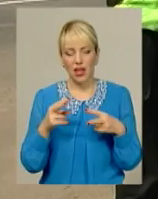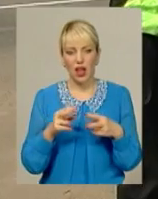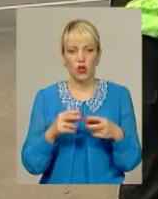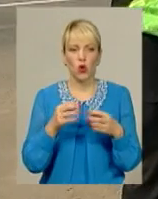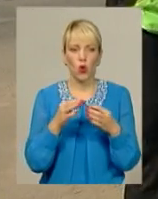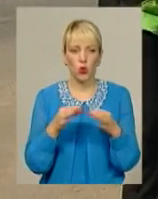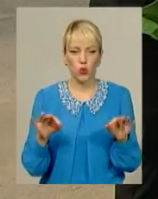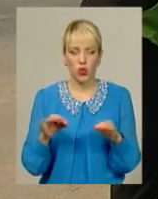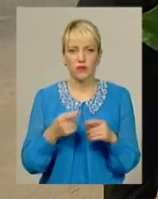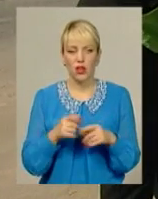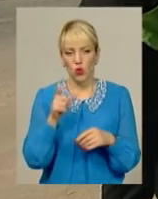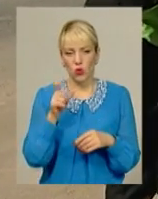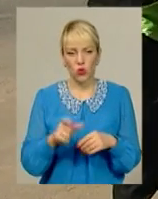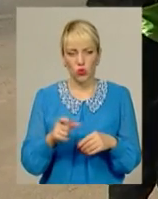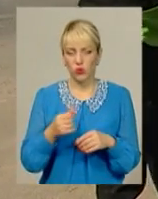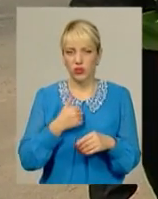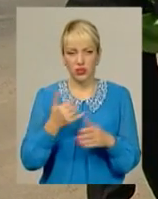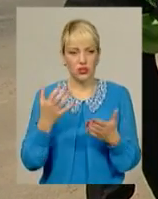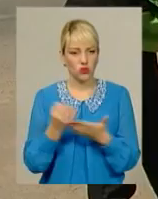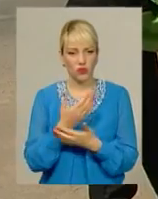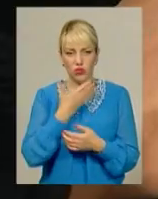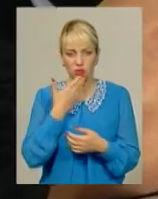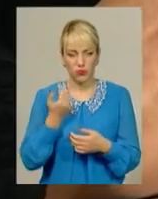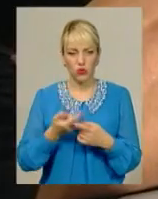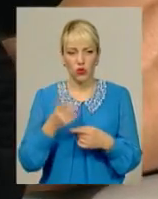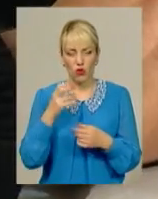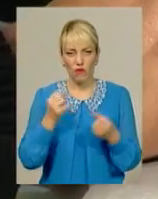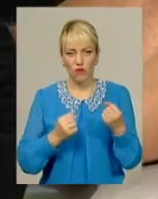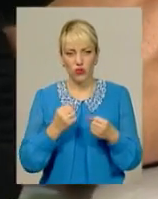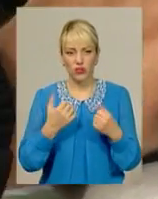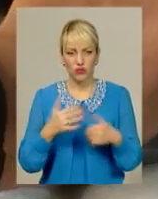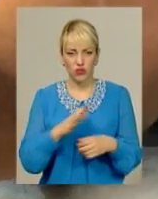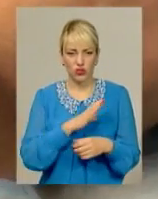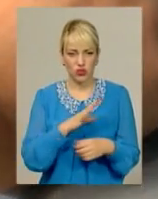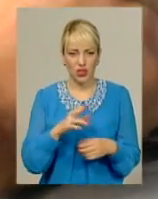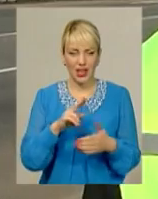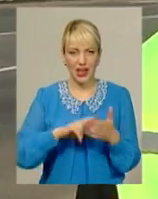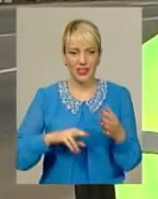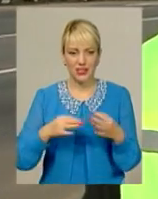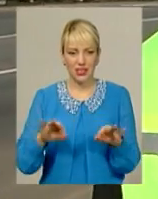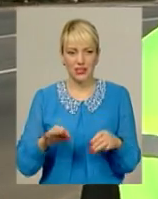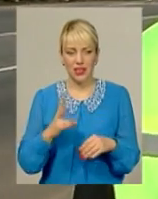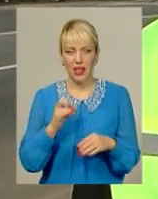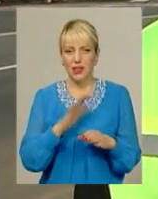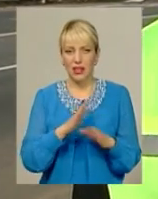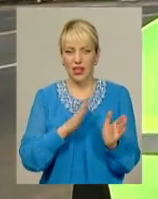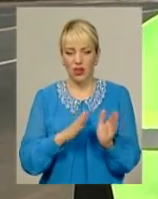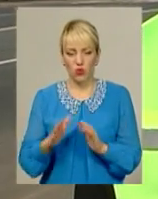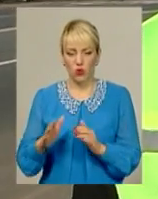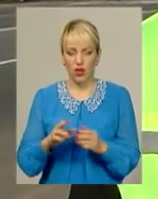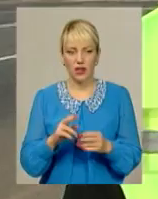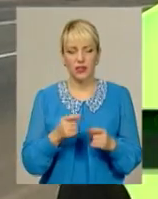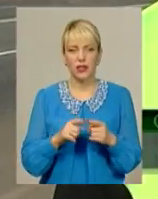пасажирські перевезення у чоловіка інспектори знову не знайшли. Хоча водій уже розжився таки ліцензією. На нерегулярні перевезення